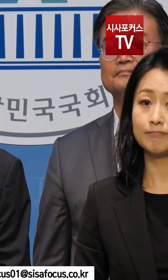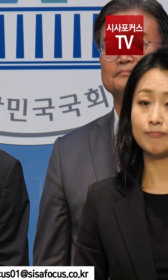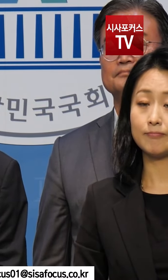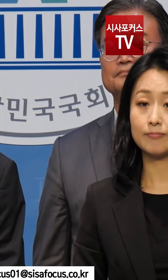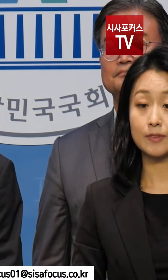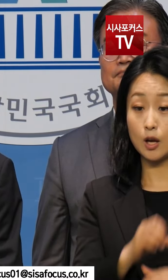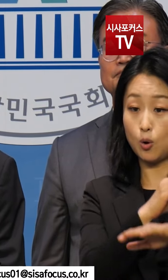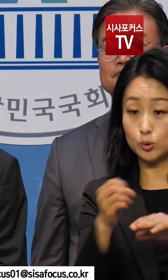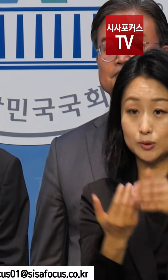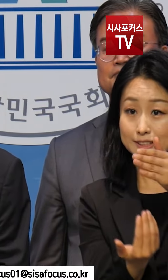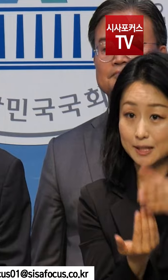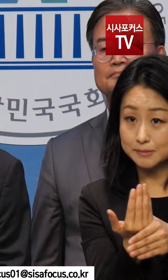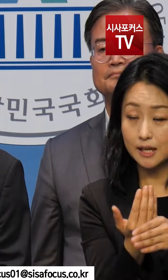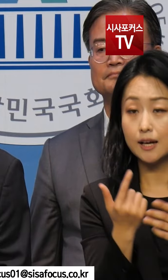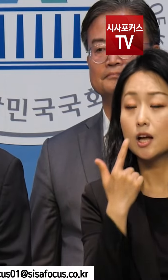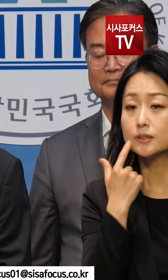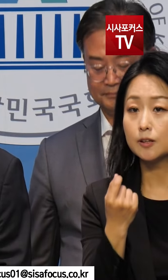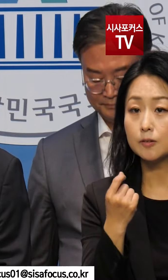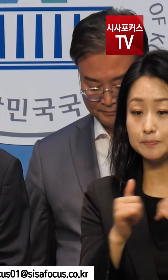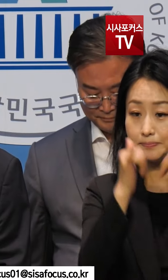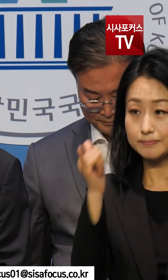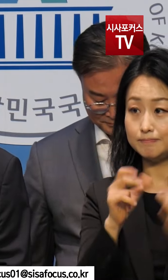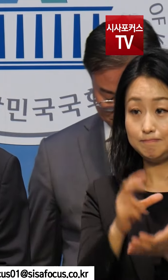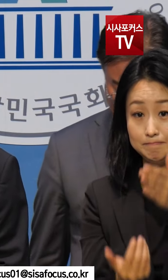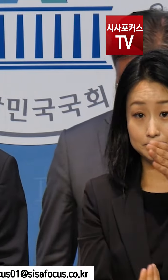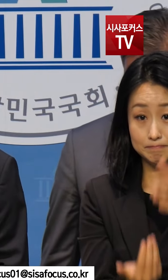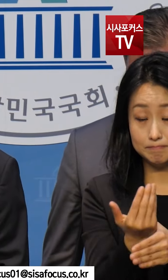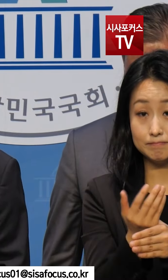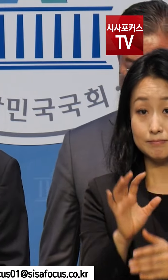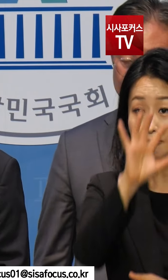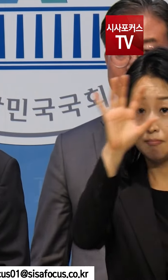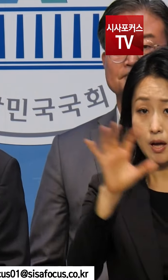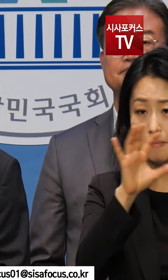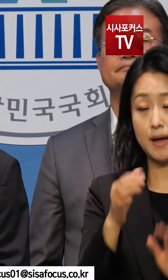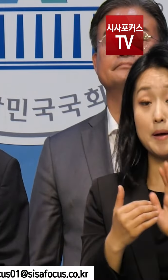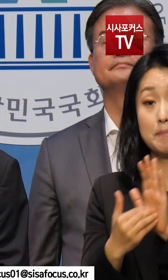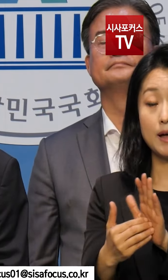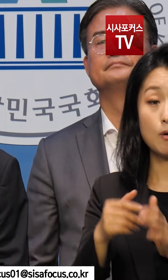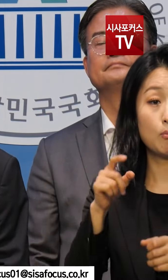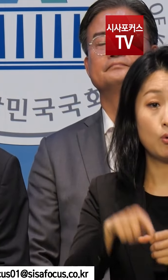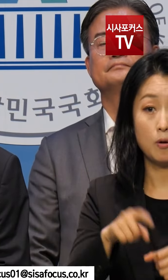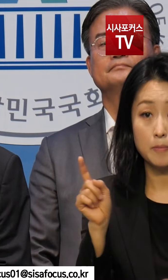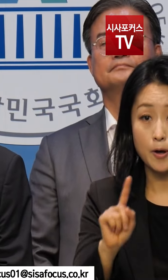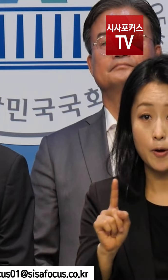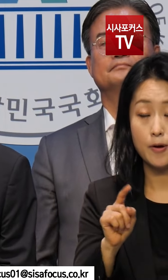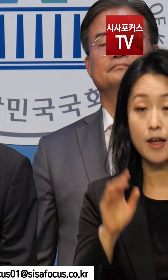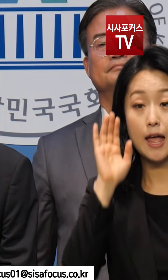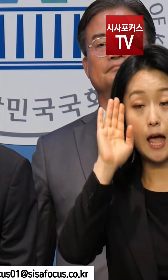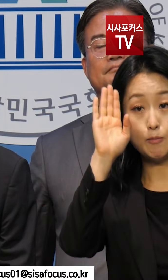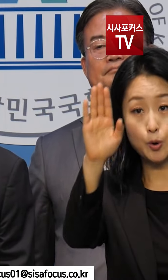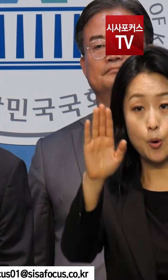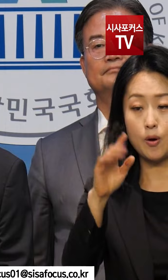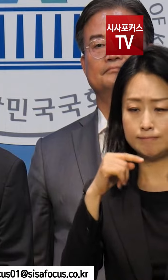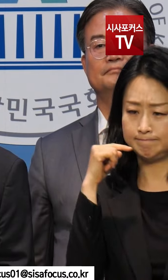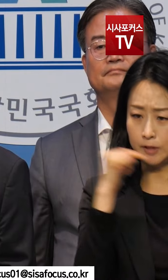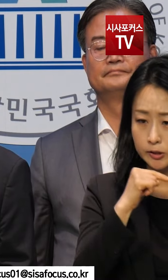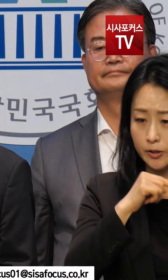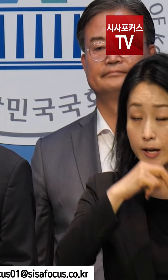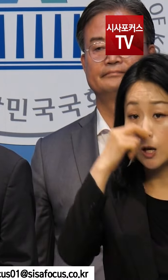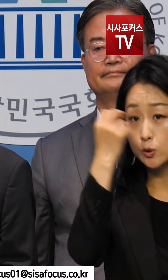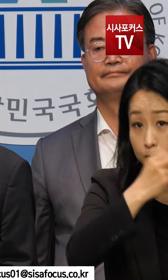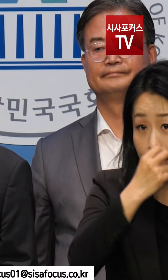따라서 오송지하차와 같은 사회적 참사와 재난이 발생하지 않도록 하기 위해서는 앞으로 철저한